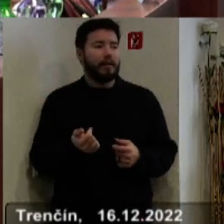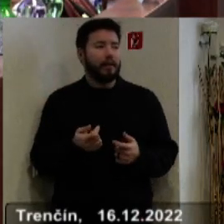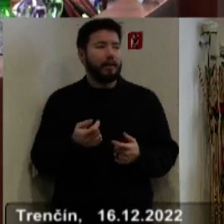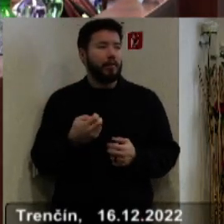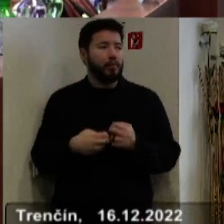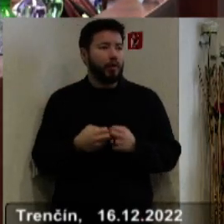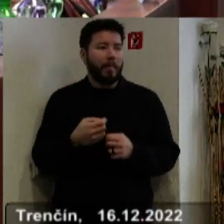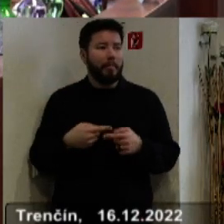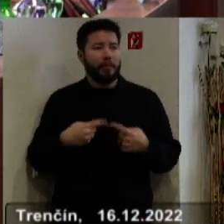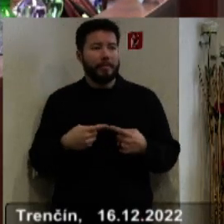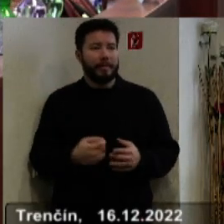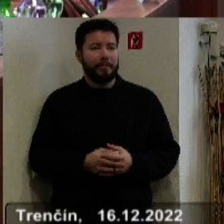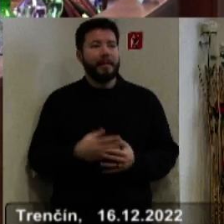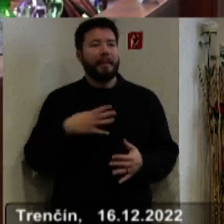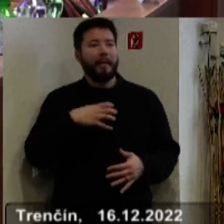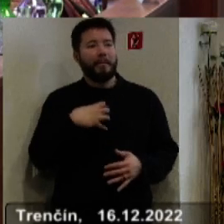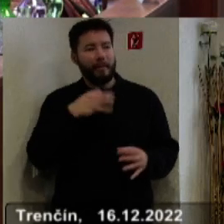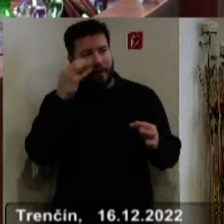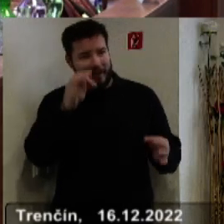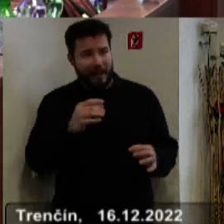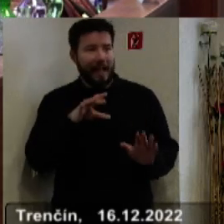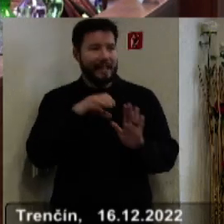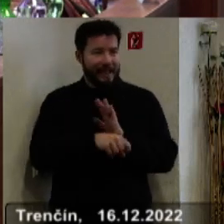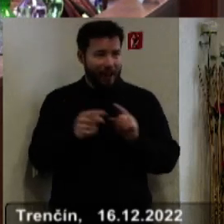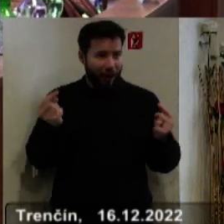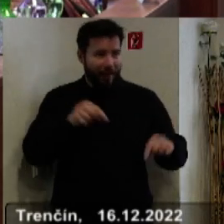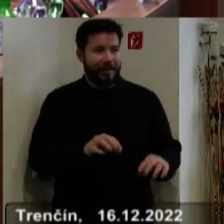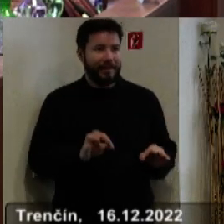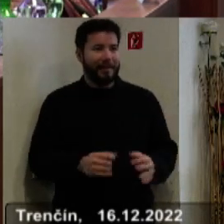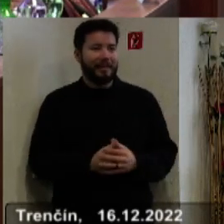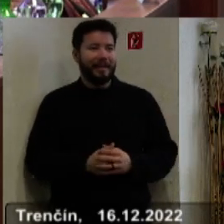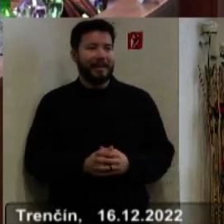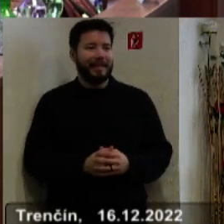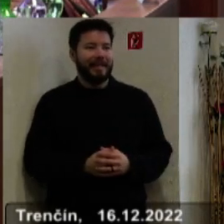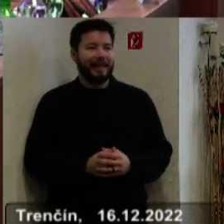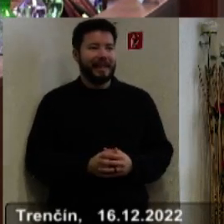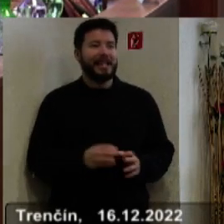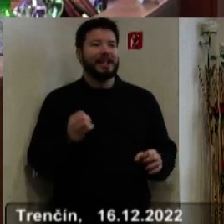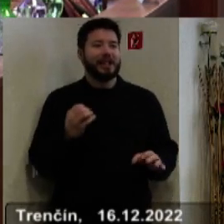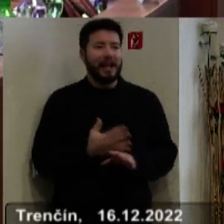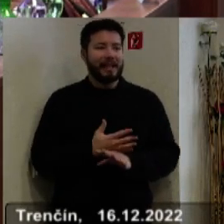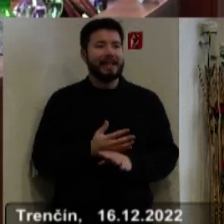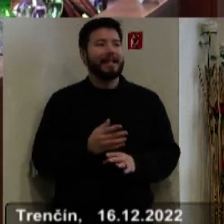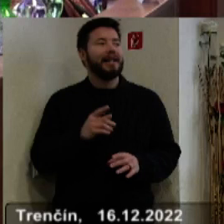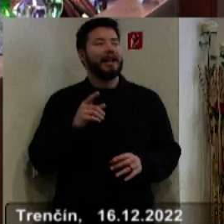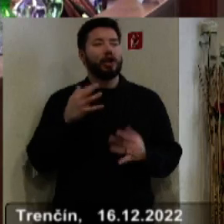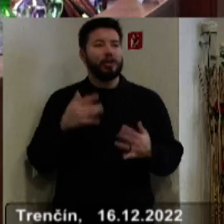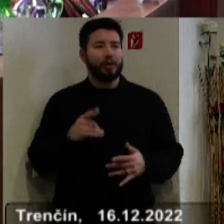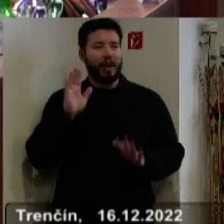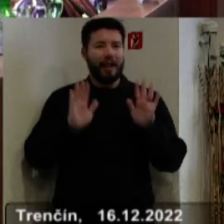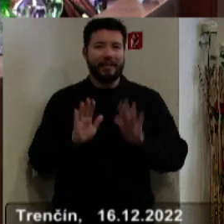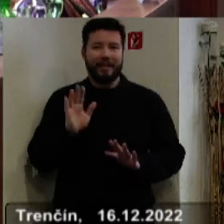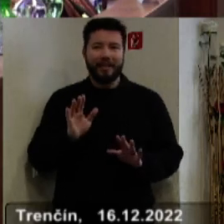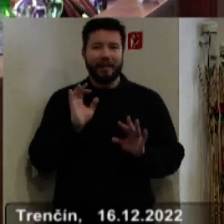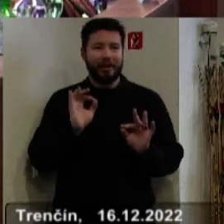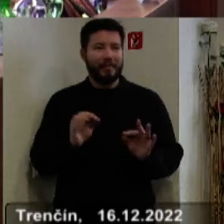bolo. Žiadny rozpor. Pán primátor, vítaj, ak si to stihol, taký šťastný ste peniaze, peniaze dobre rozdelili, že? Pani primátorka tu bola